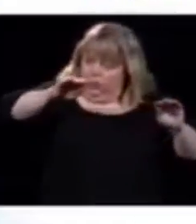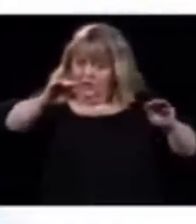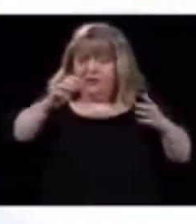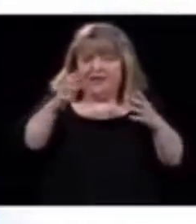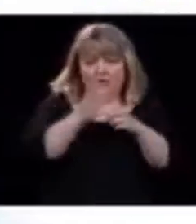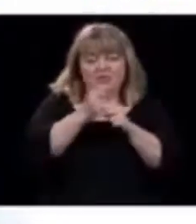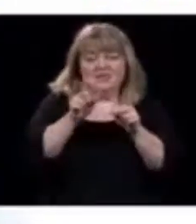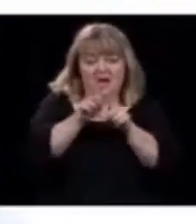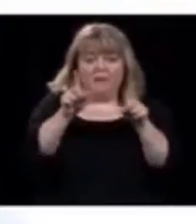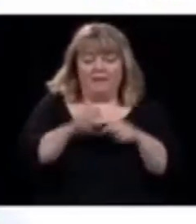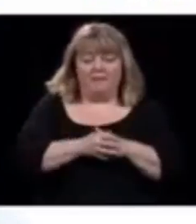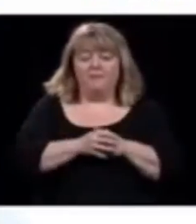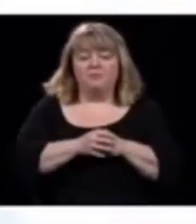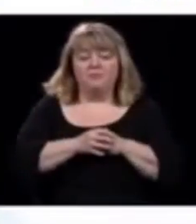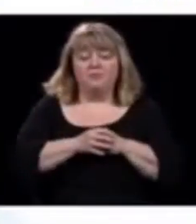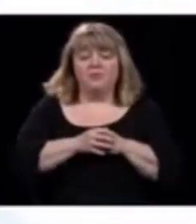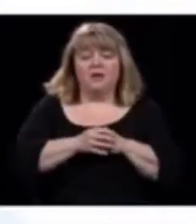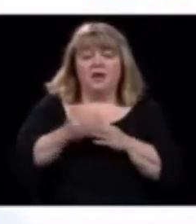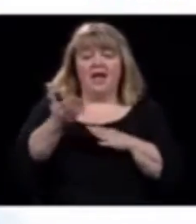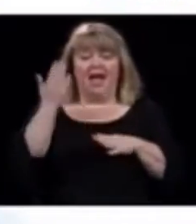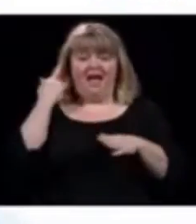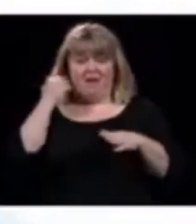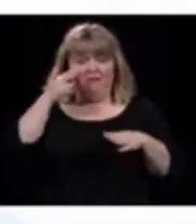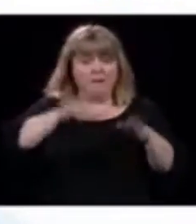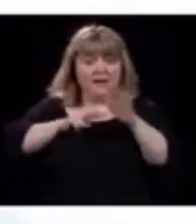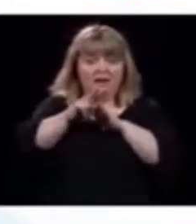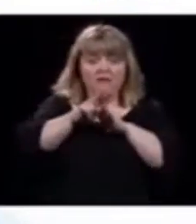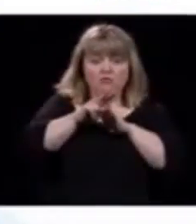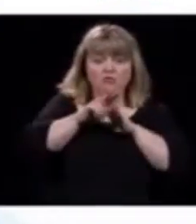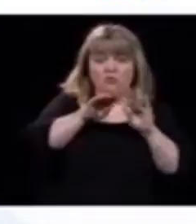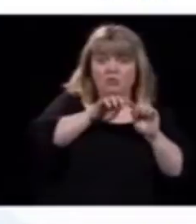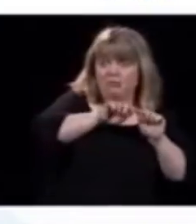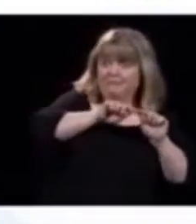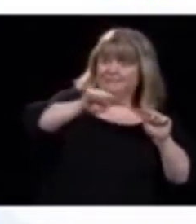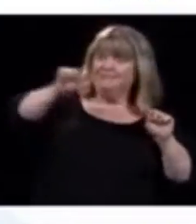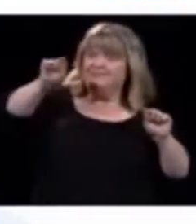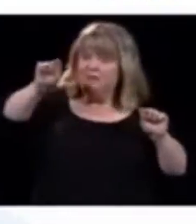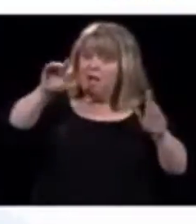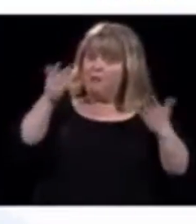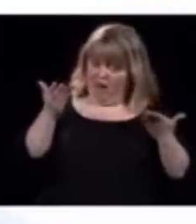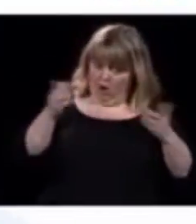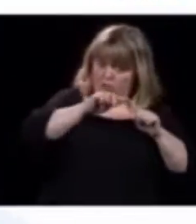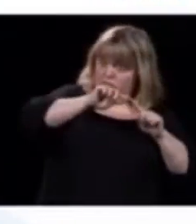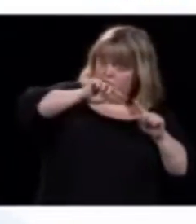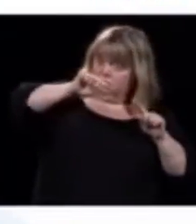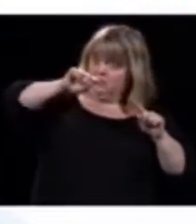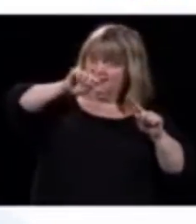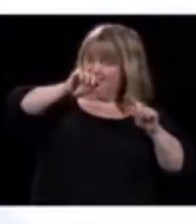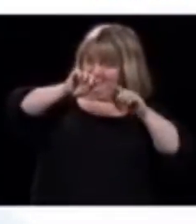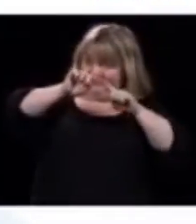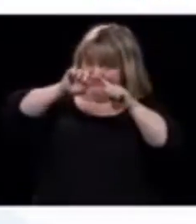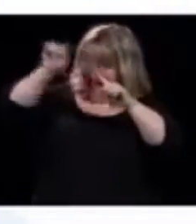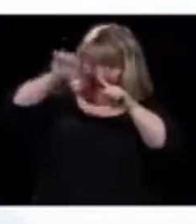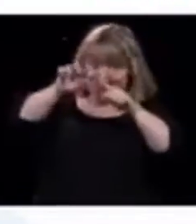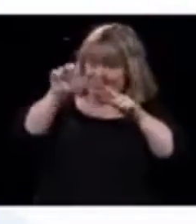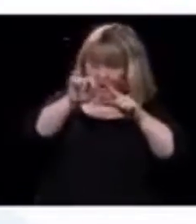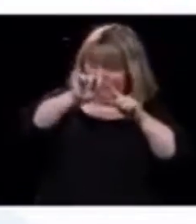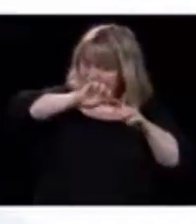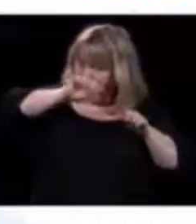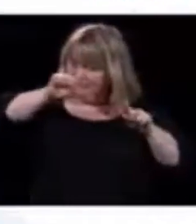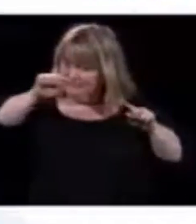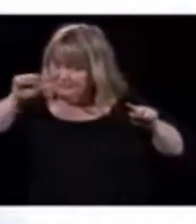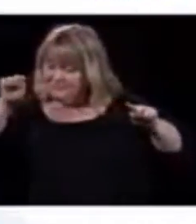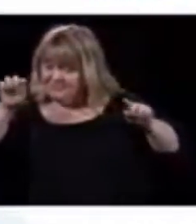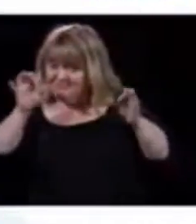planifié selon certaines mesures, on était comme ça, puis là, on est en train d'être comme ça, en dessous, en dessous de ce qu planifiait pour chacune des journées, là,